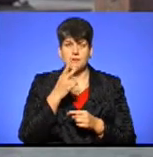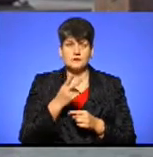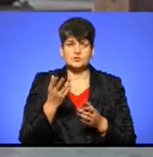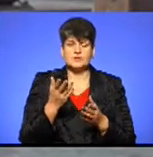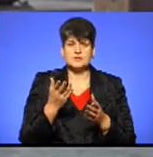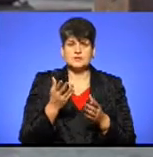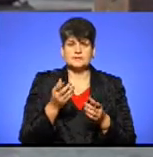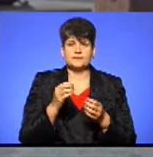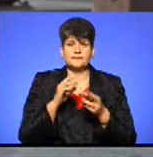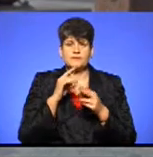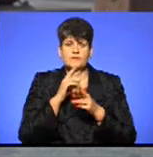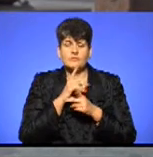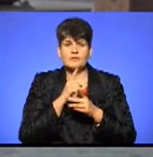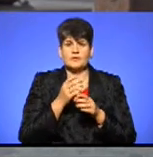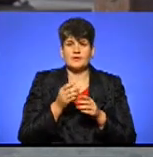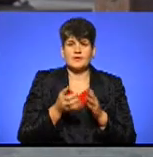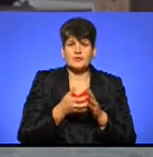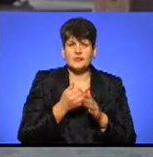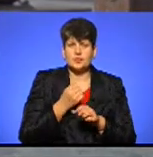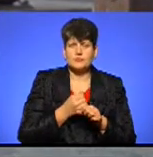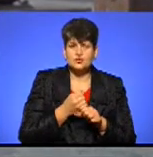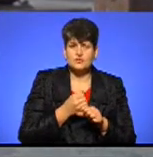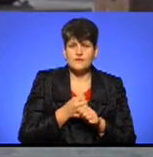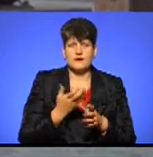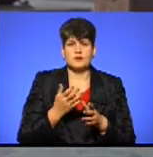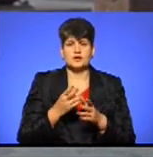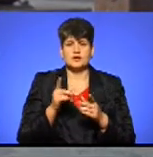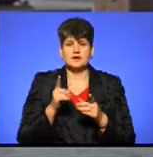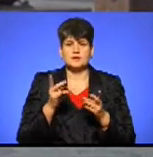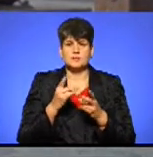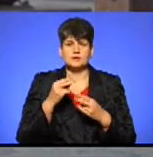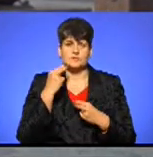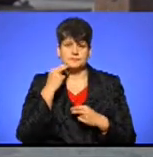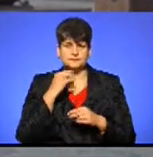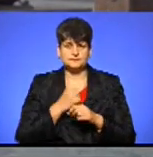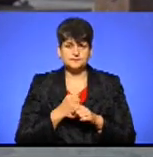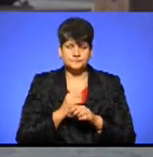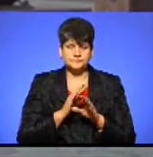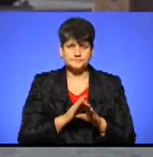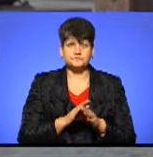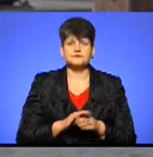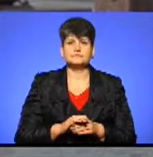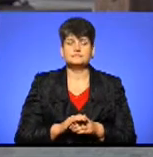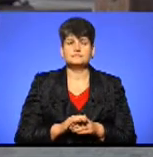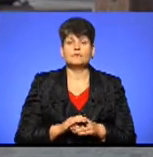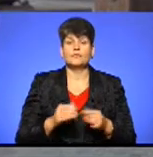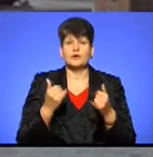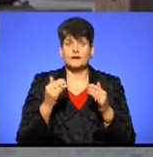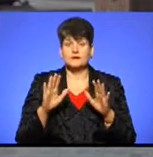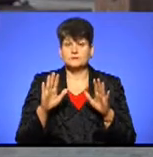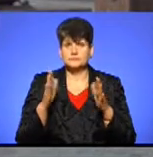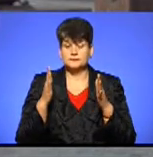якісь прогалини, десь якісь недопрацювання, щоб воно вже більш ефективніше працювало. На даний момент